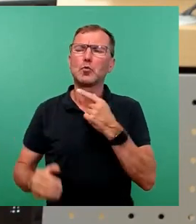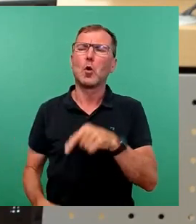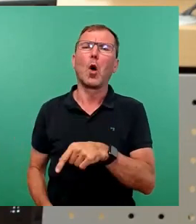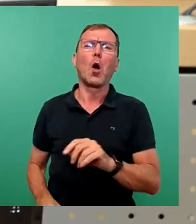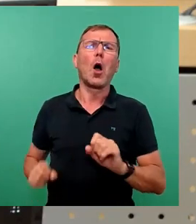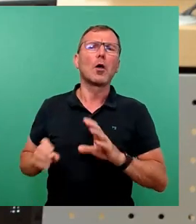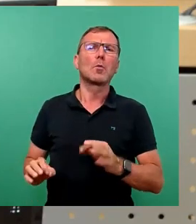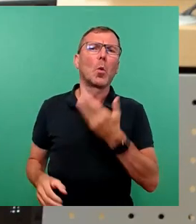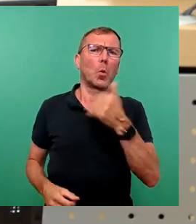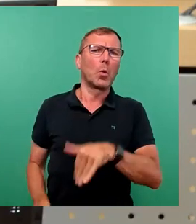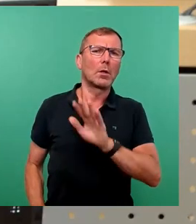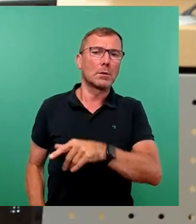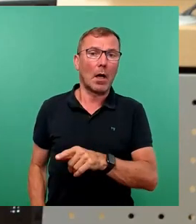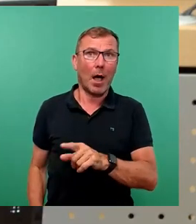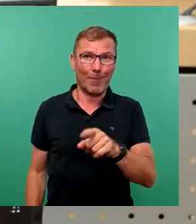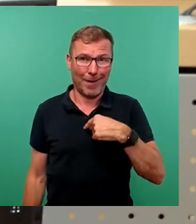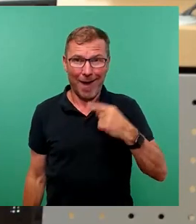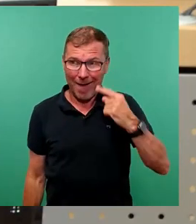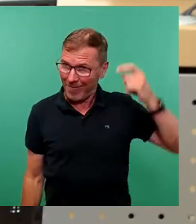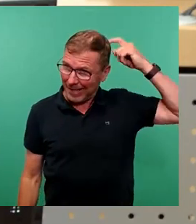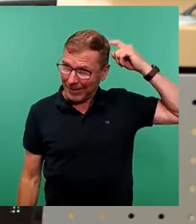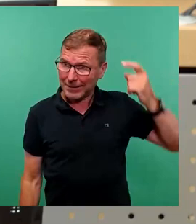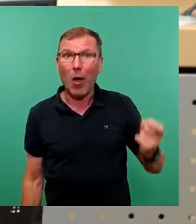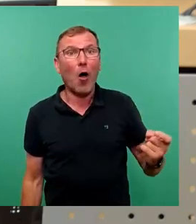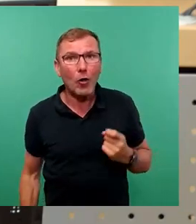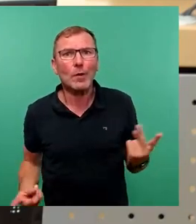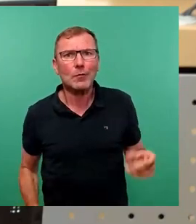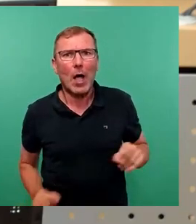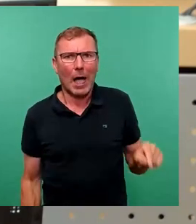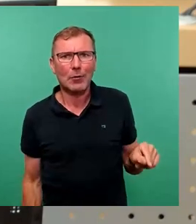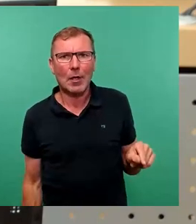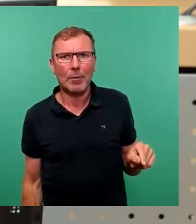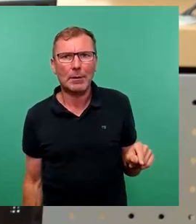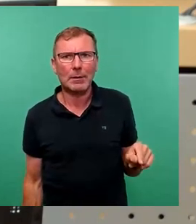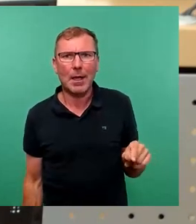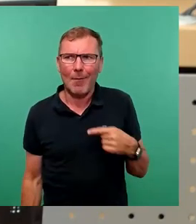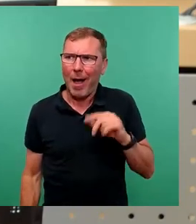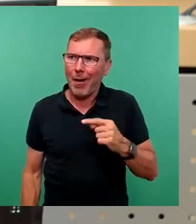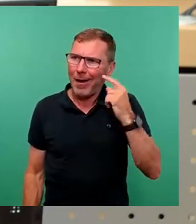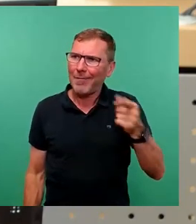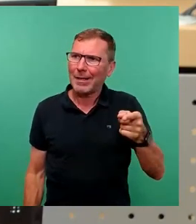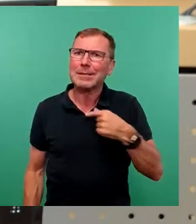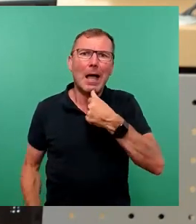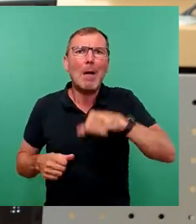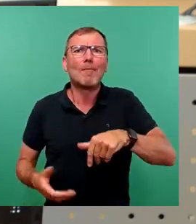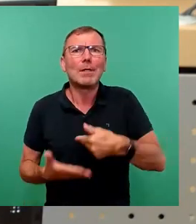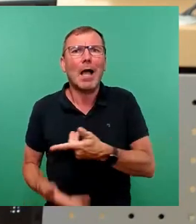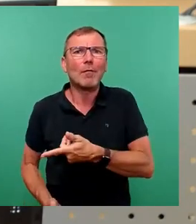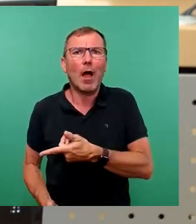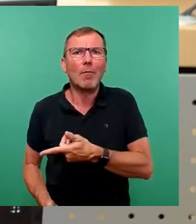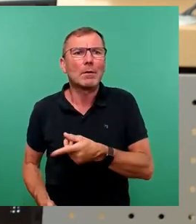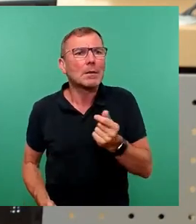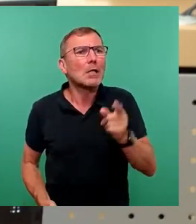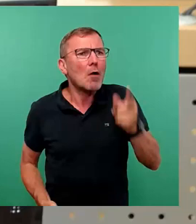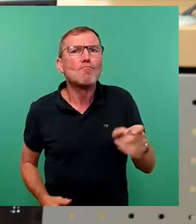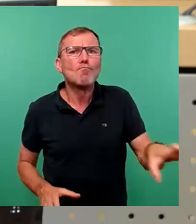nicht hat, obwohl wissend, dass wir sie haben werden, aber natürlich auch wohl wissend, dass es Pflichtaufgaben sind und das Geld dann irgendwo herkommen muss.